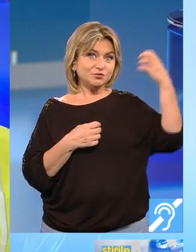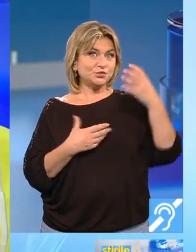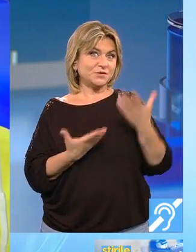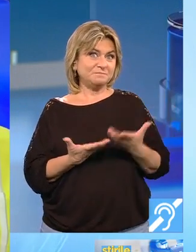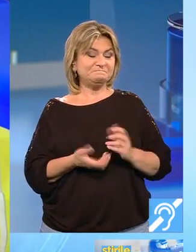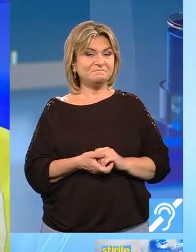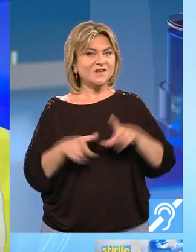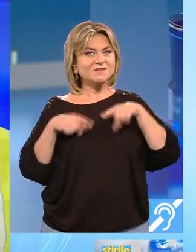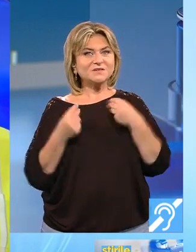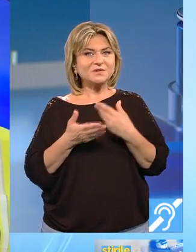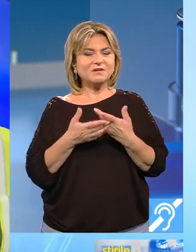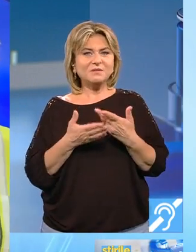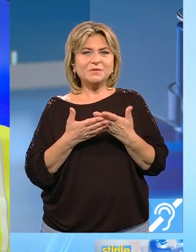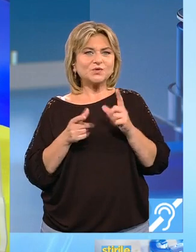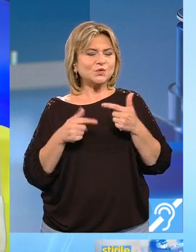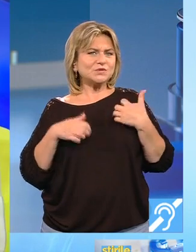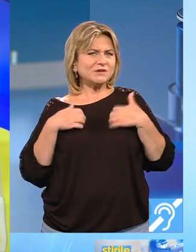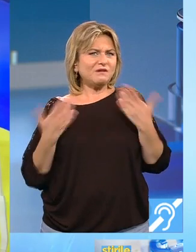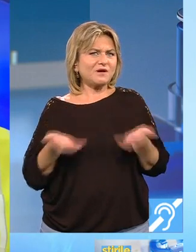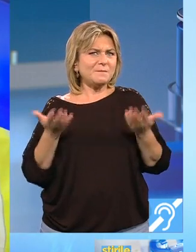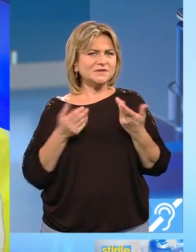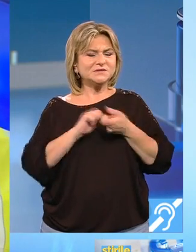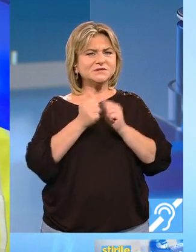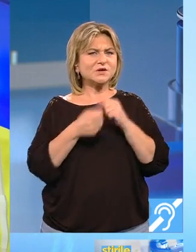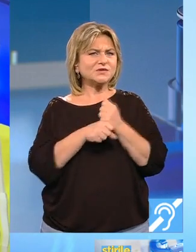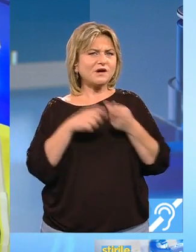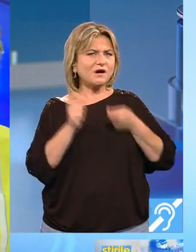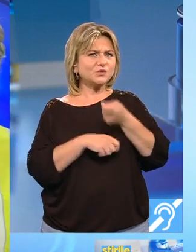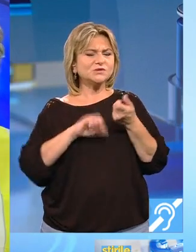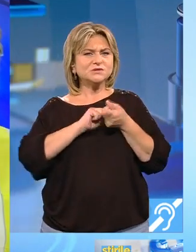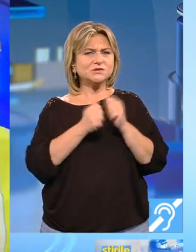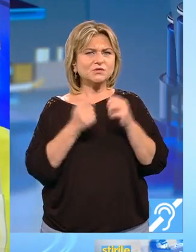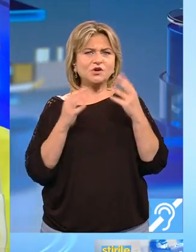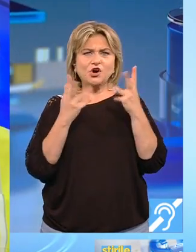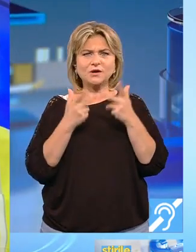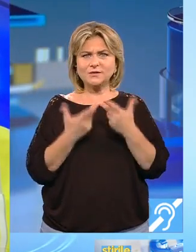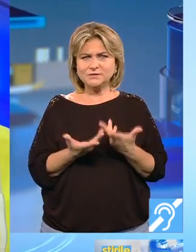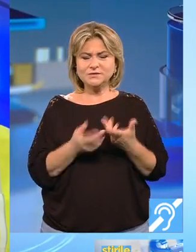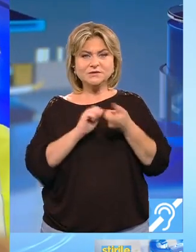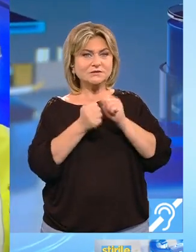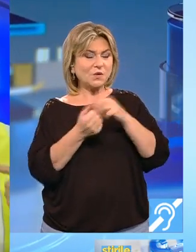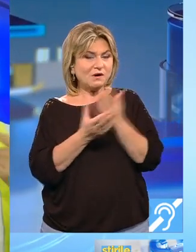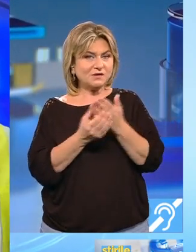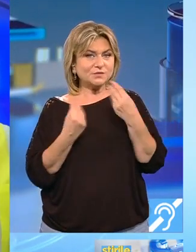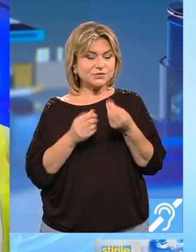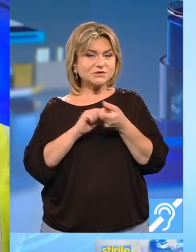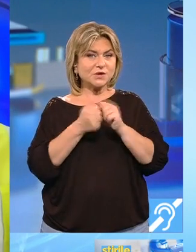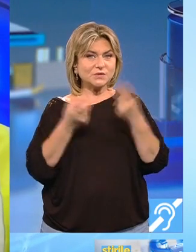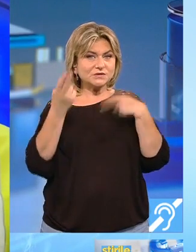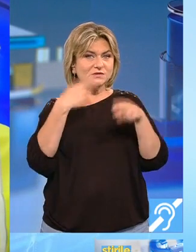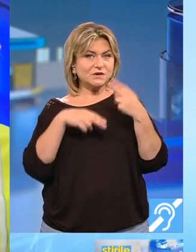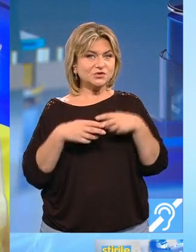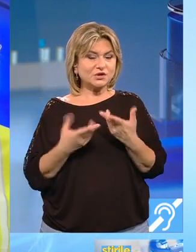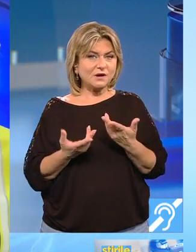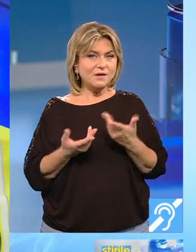și e bine că nu se grăbesc să acuze sau să tragă concluzii. Pe de altă parte și un act bun sau înțelegerea